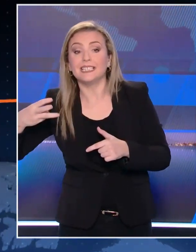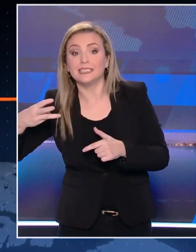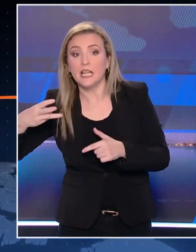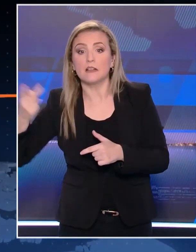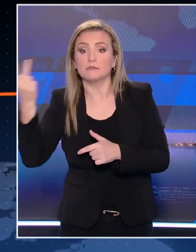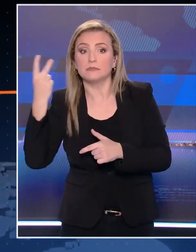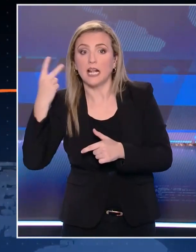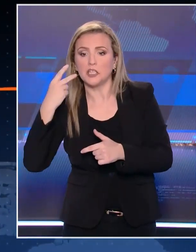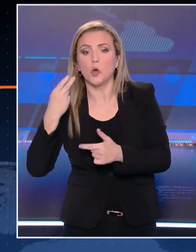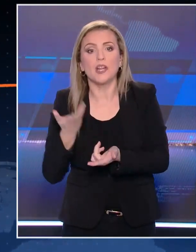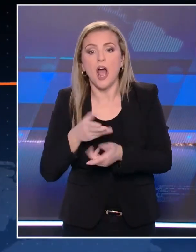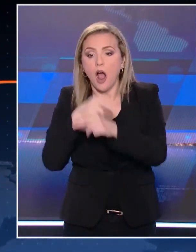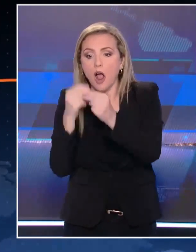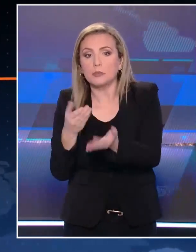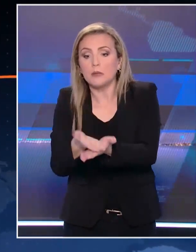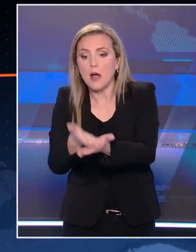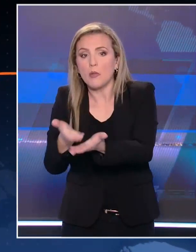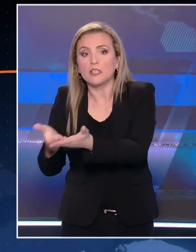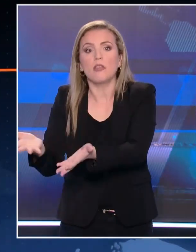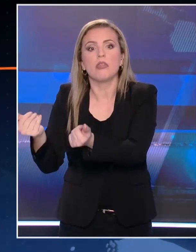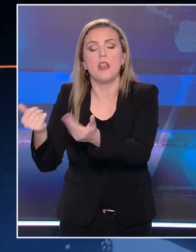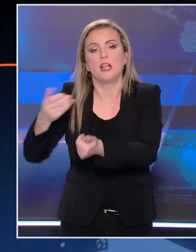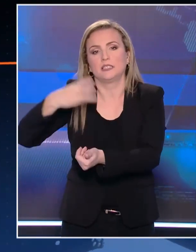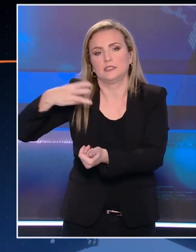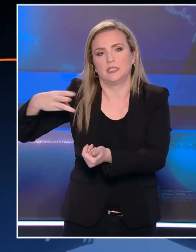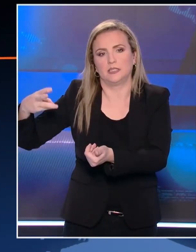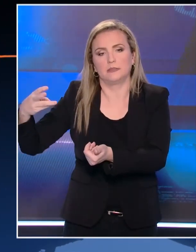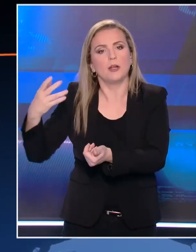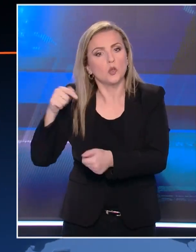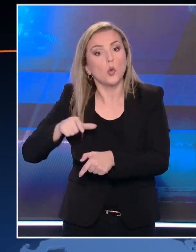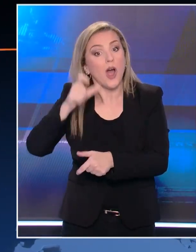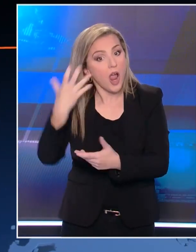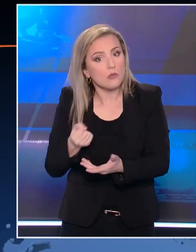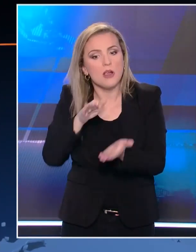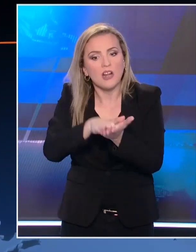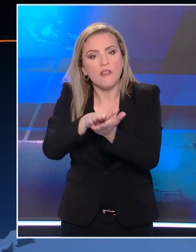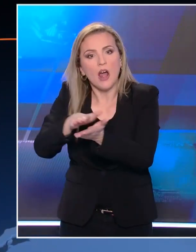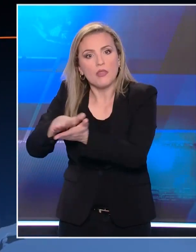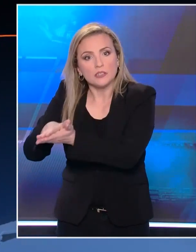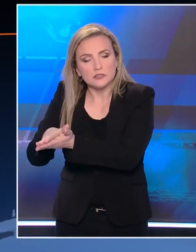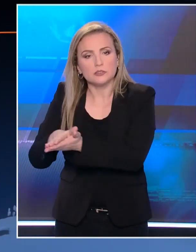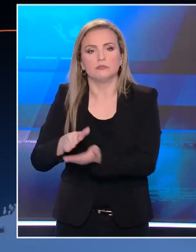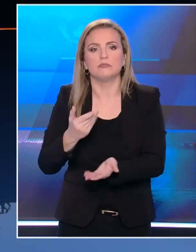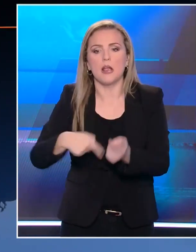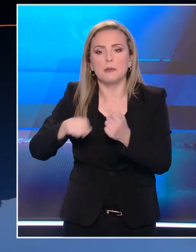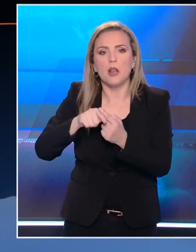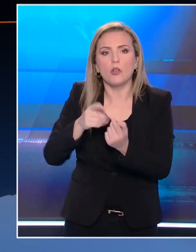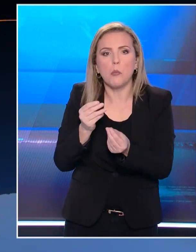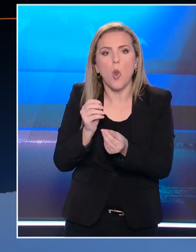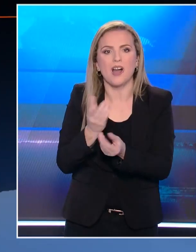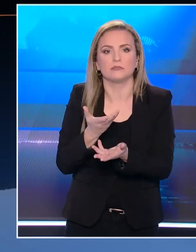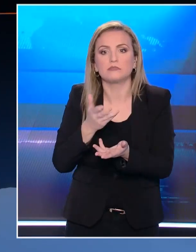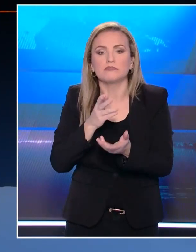Επίτευση, επιαστήρικ των δημοσιευμάτων και τώρα έχουμε επωνήμος, καταθέσεις και επίκλυση μάλλον πολλών